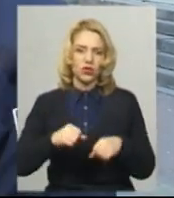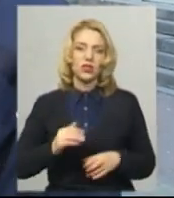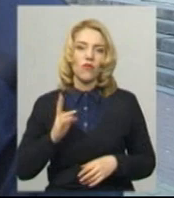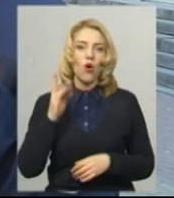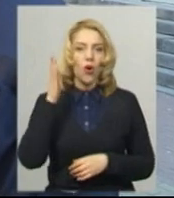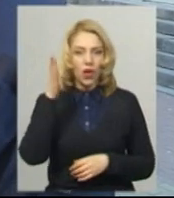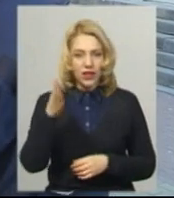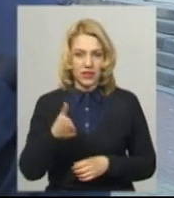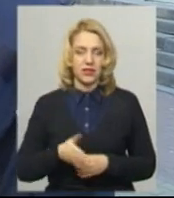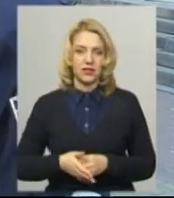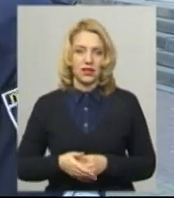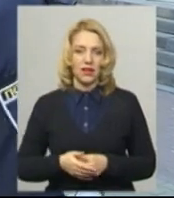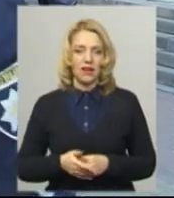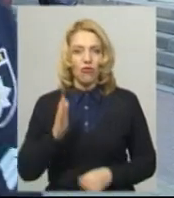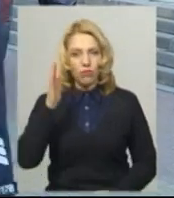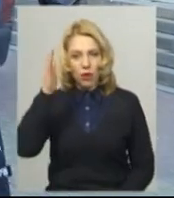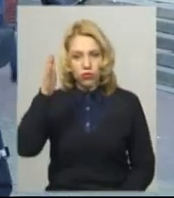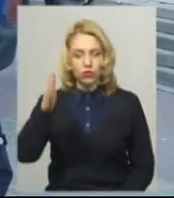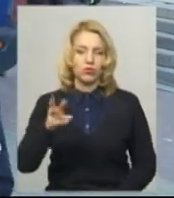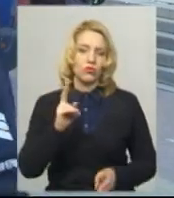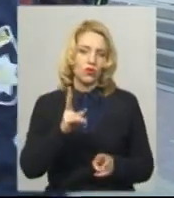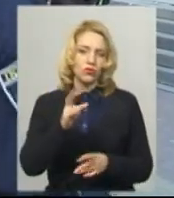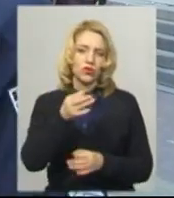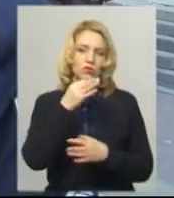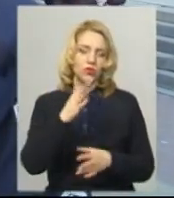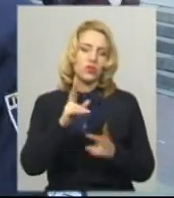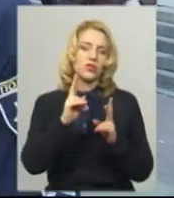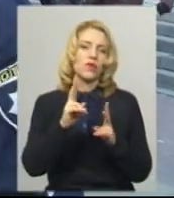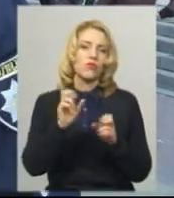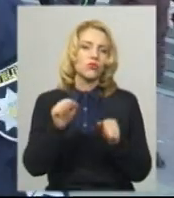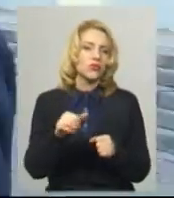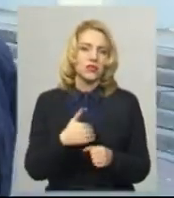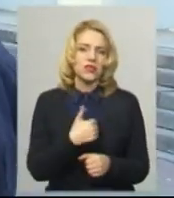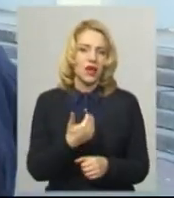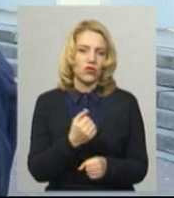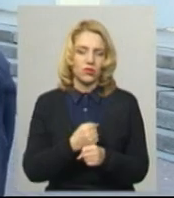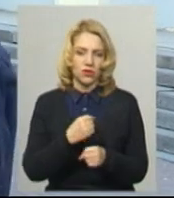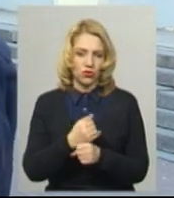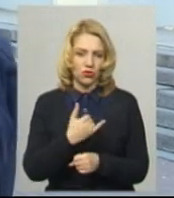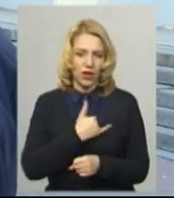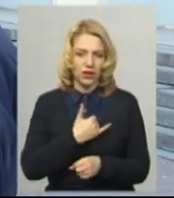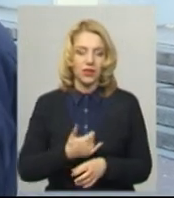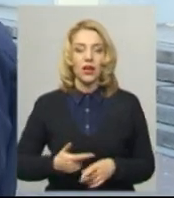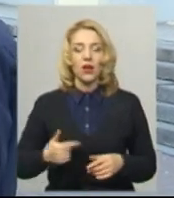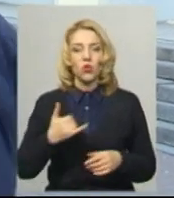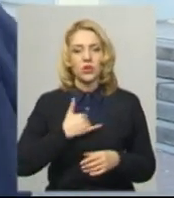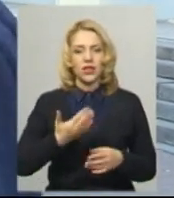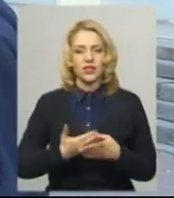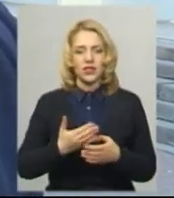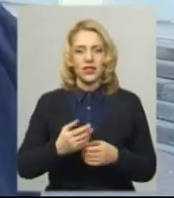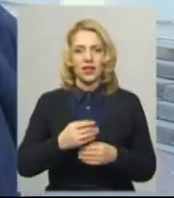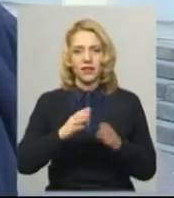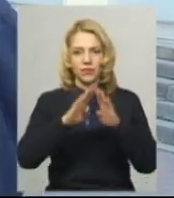комусь сподобається, можливо, хтось захоче працювати. У нас є спорядження щити,